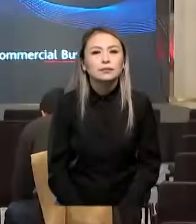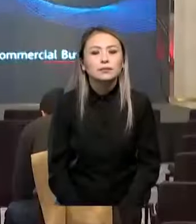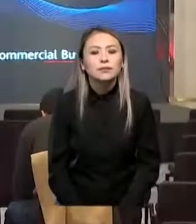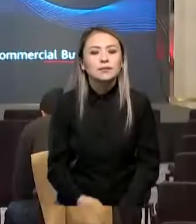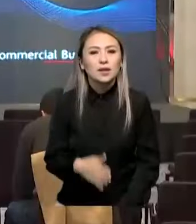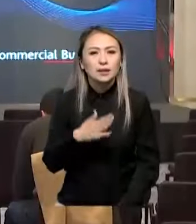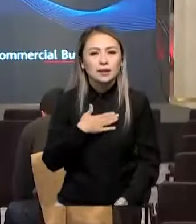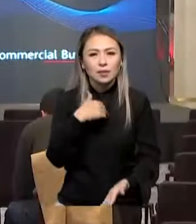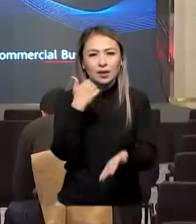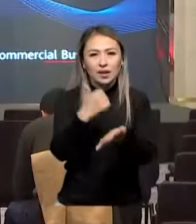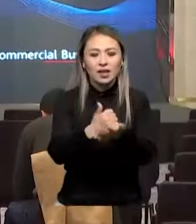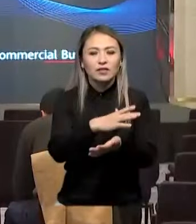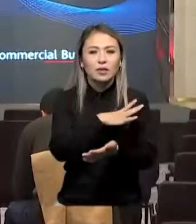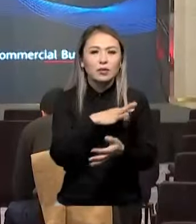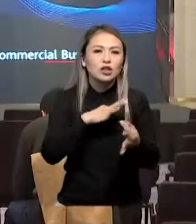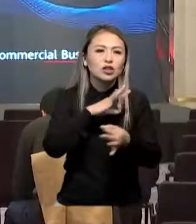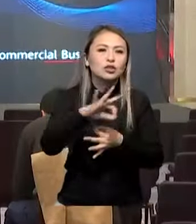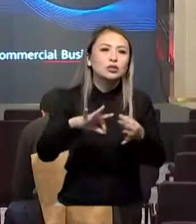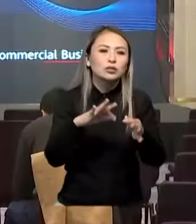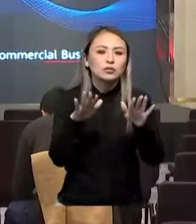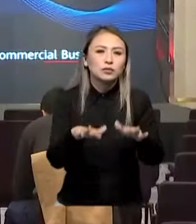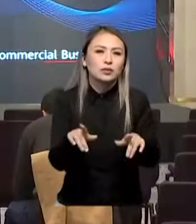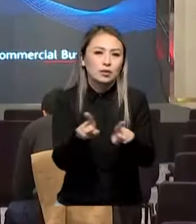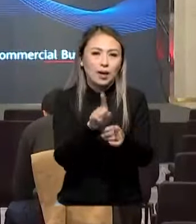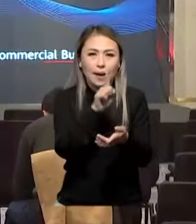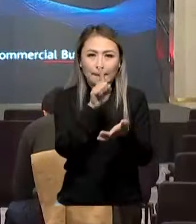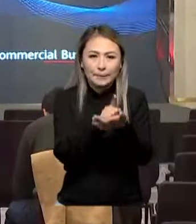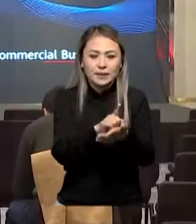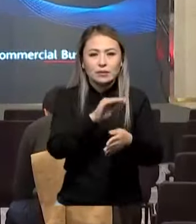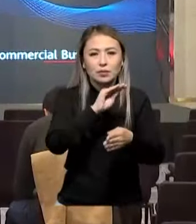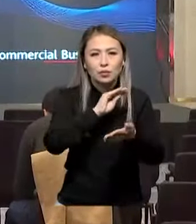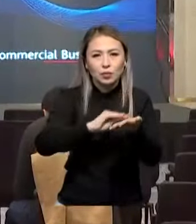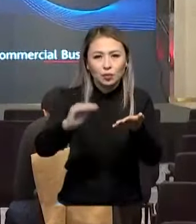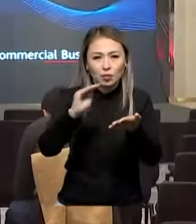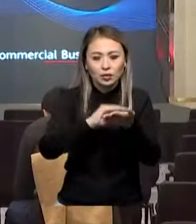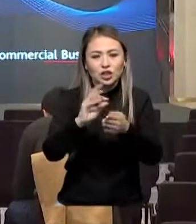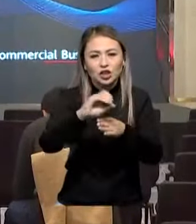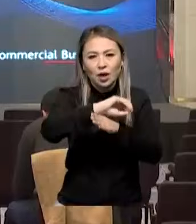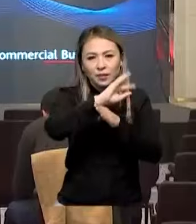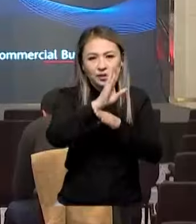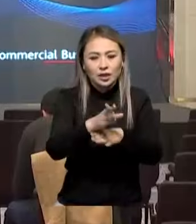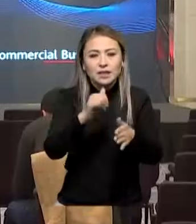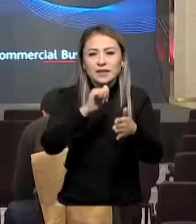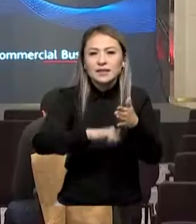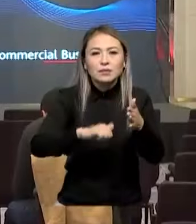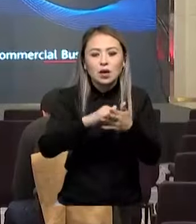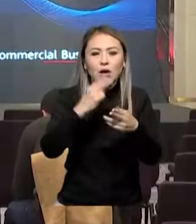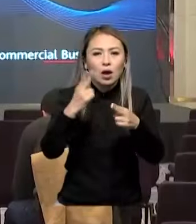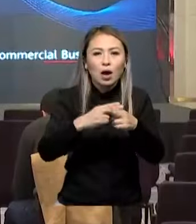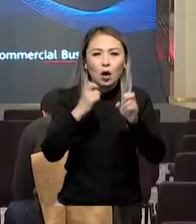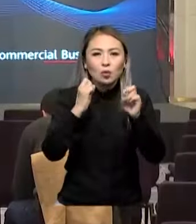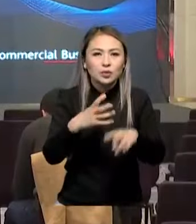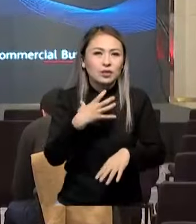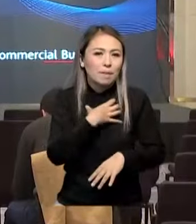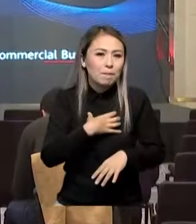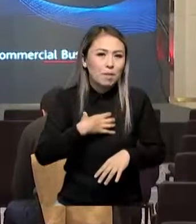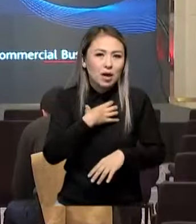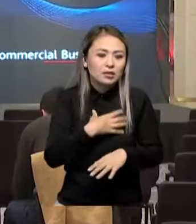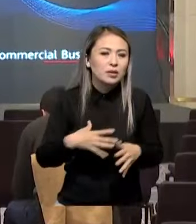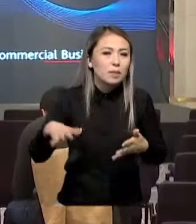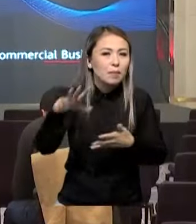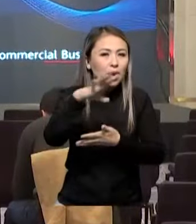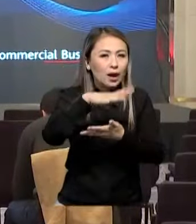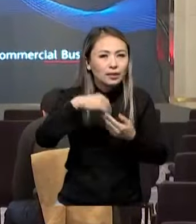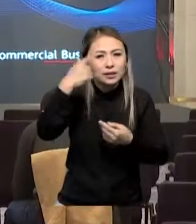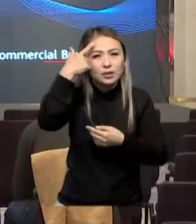Біздің ең басты артықшылығымыз бұл әрине өнімдеріміз бен жабдықтарымыз. Себебі қауіпсіздік маңызды. Барлығыңыз